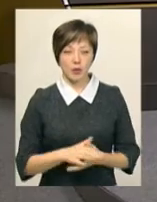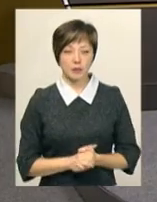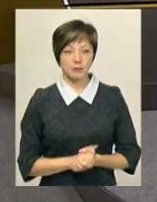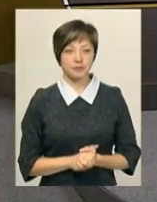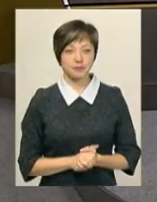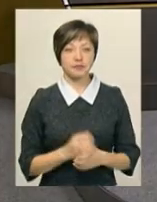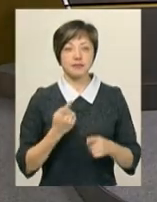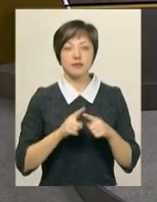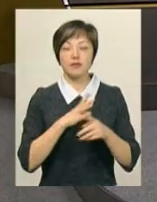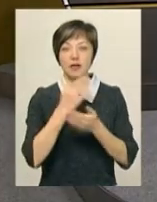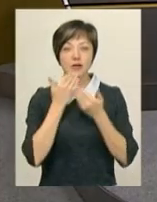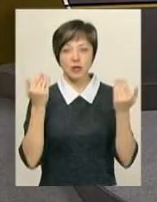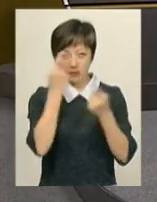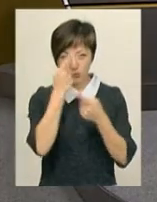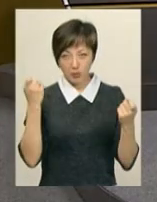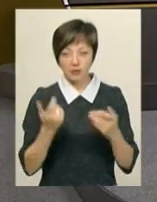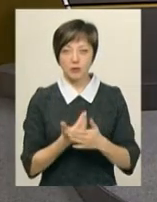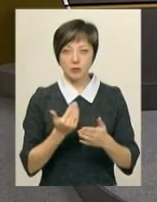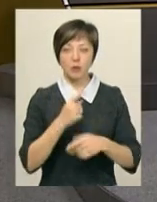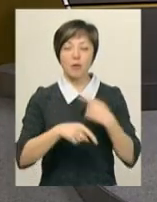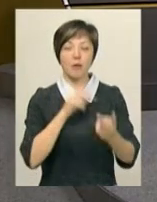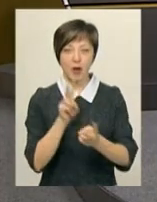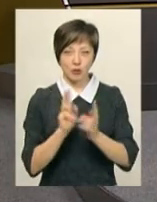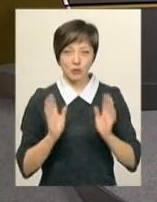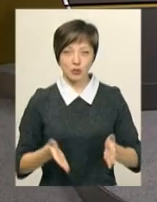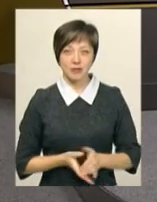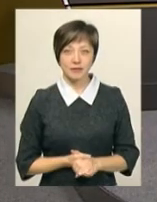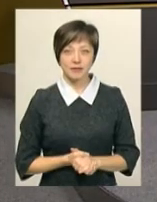Це була остання інформація цього випуску. Побачимось!